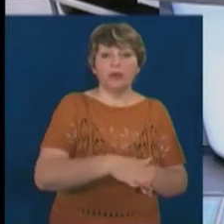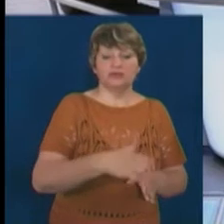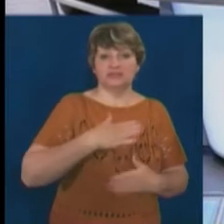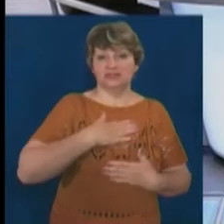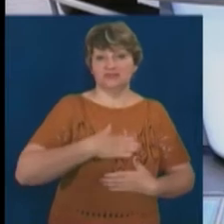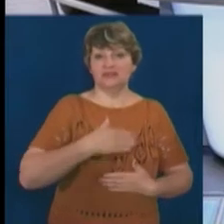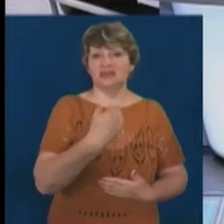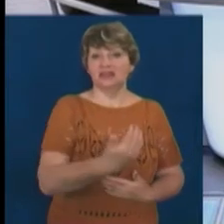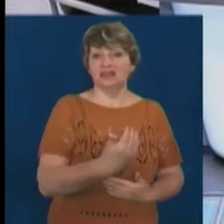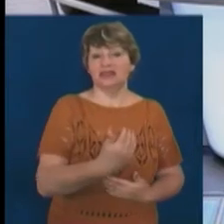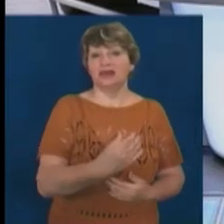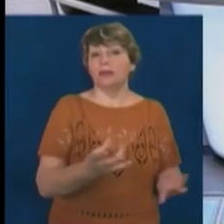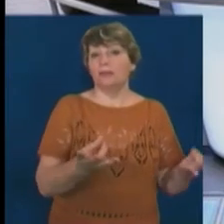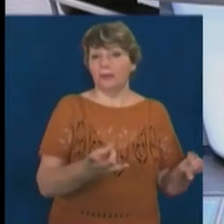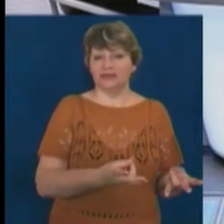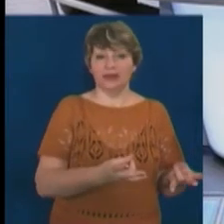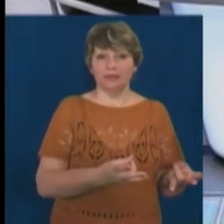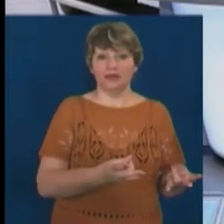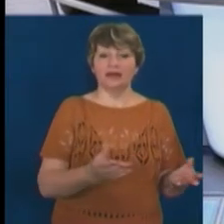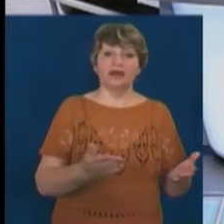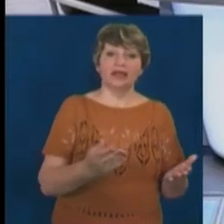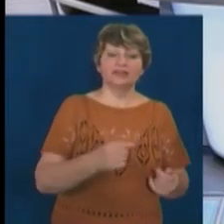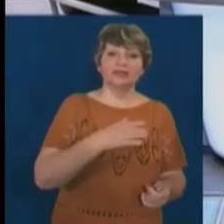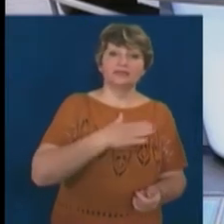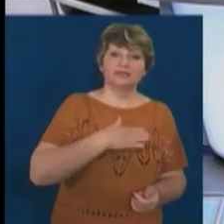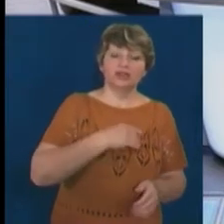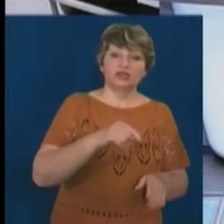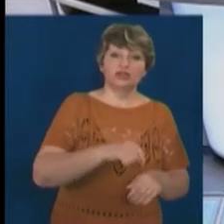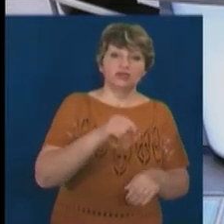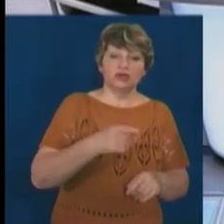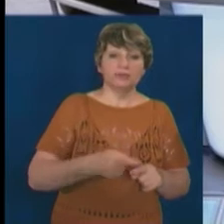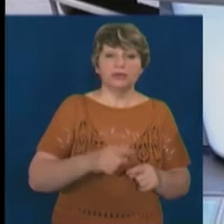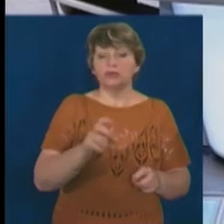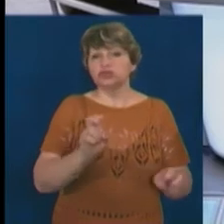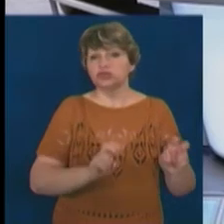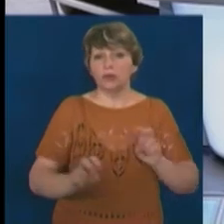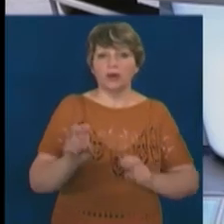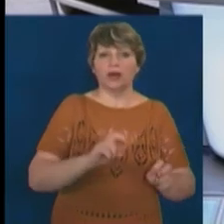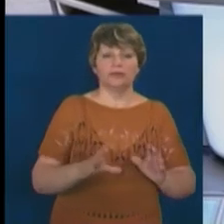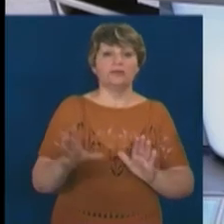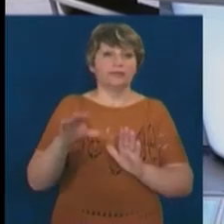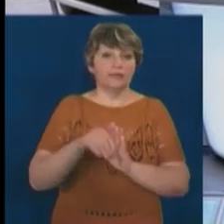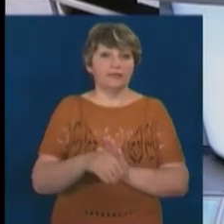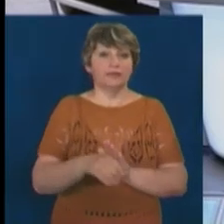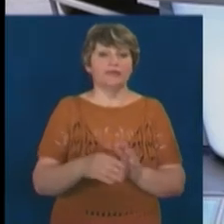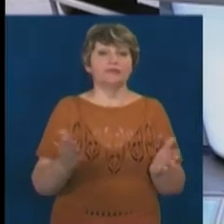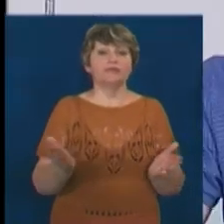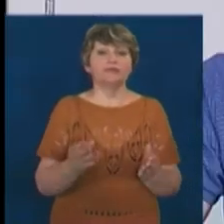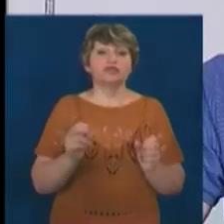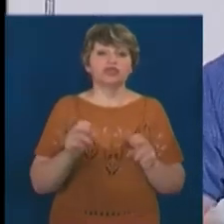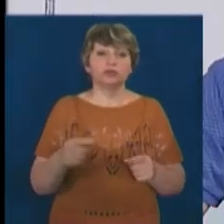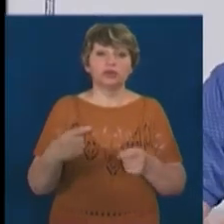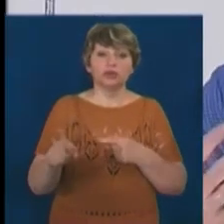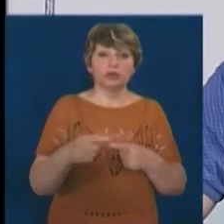їхні інтелектуальні потреби, якісь емоційні потреби і так далі. І тому вони шукають реалізації десь в чомусь іще. Вони